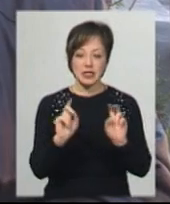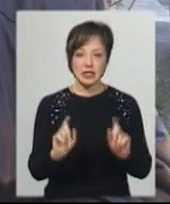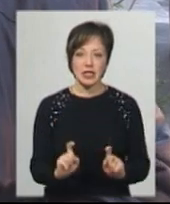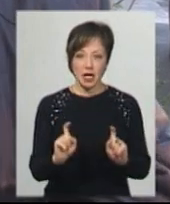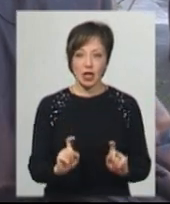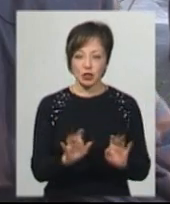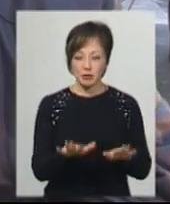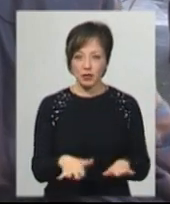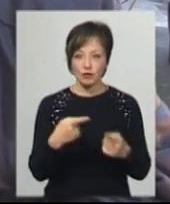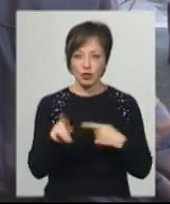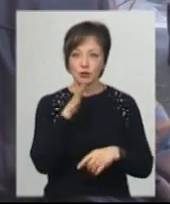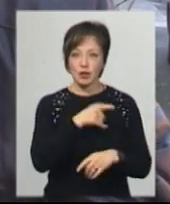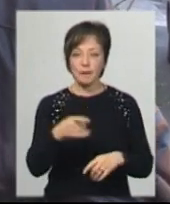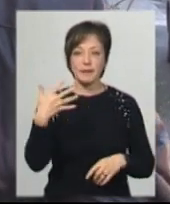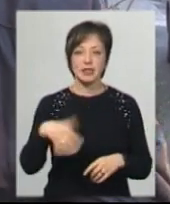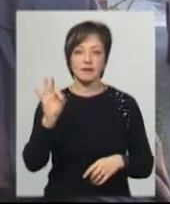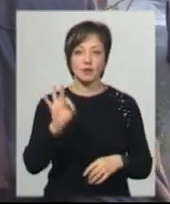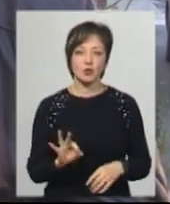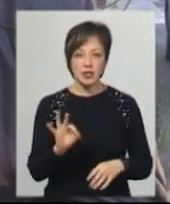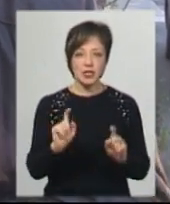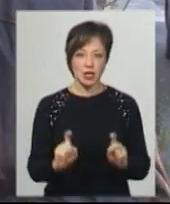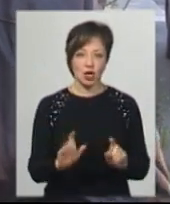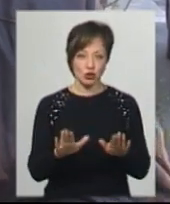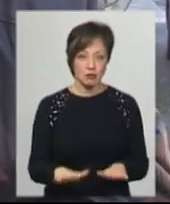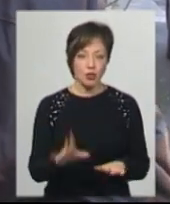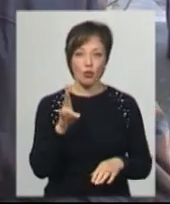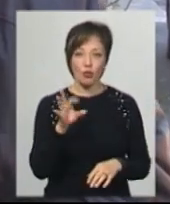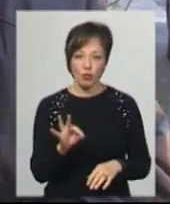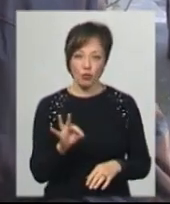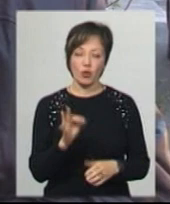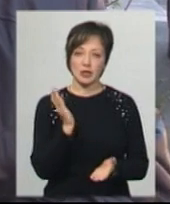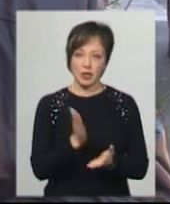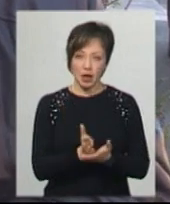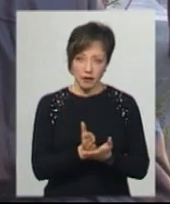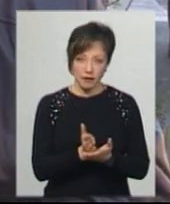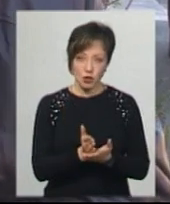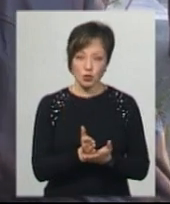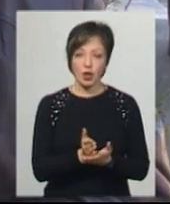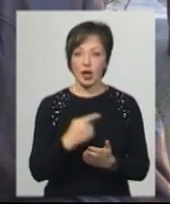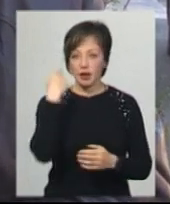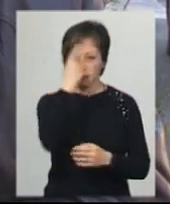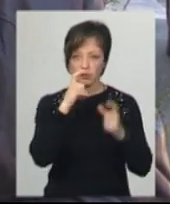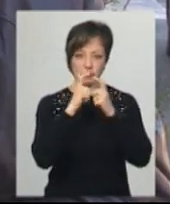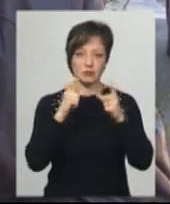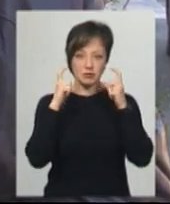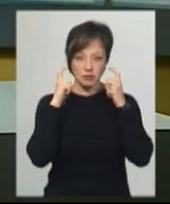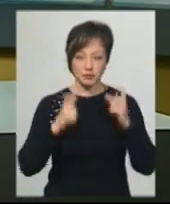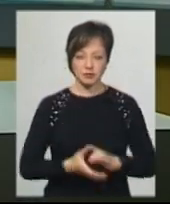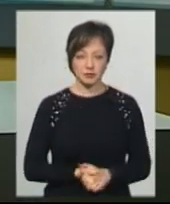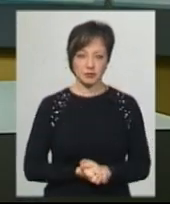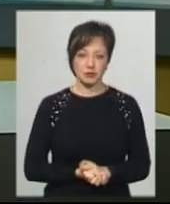інший період часу перевозиться 50% сидячих місць, але за наявністю індивідуального захисту.